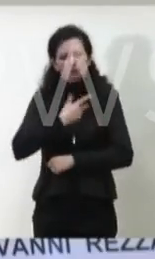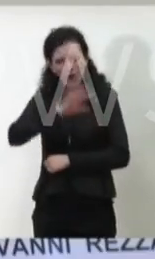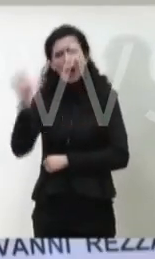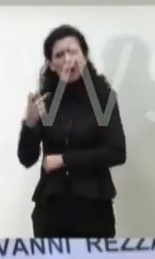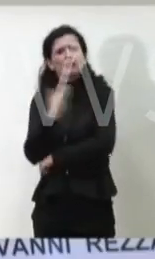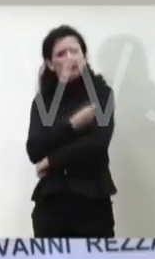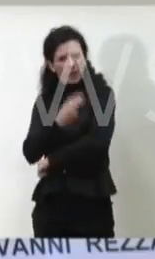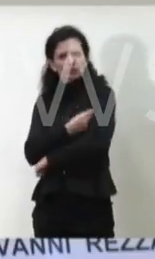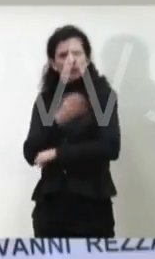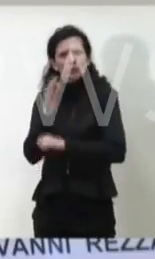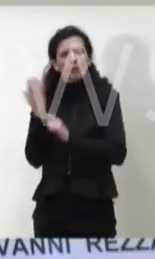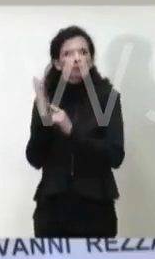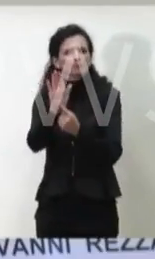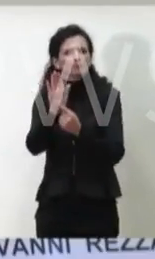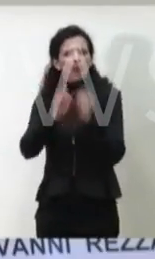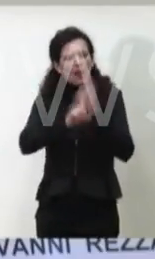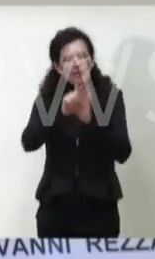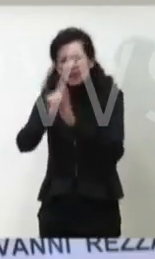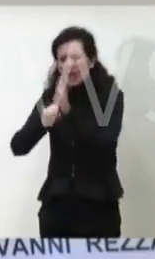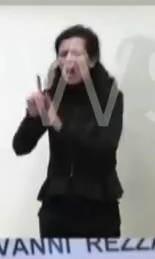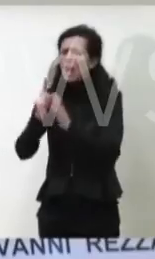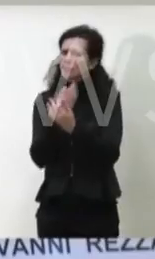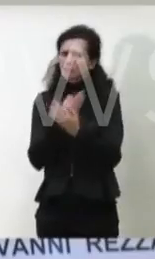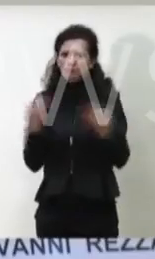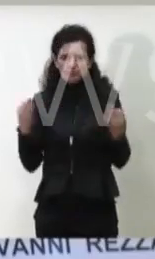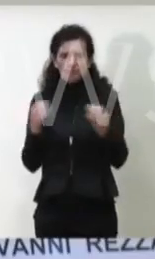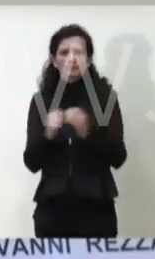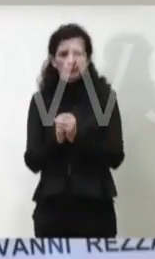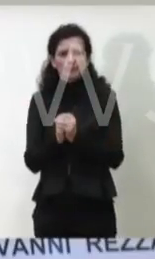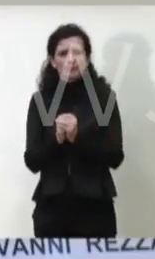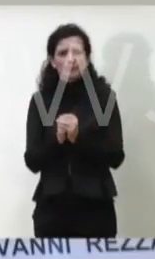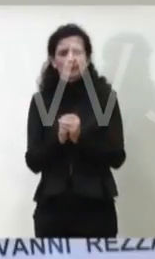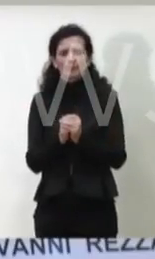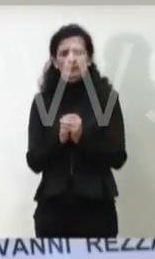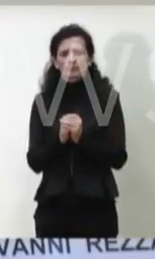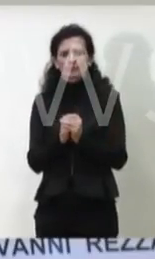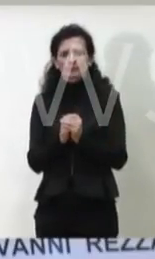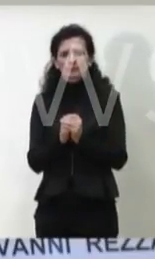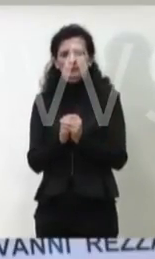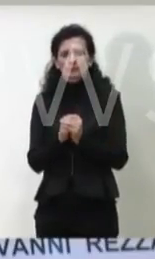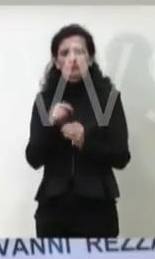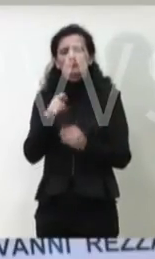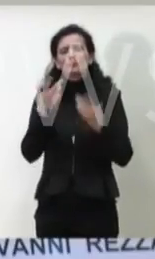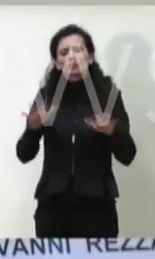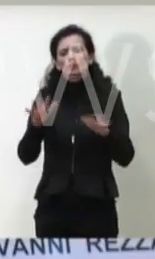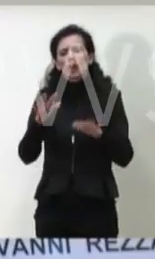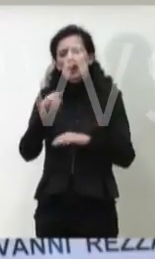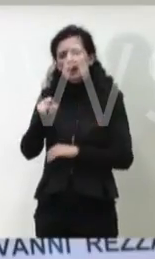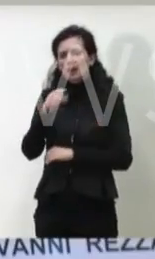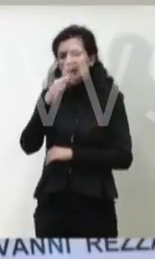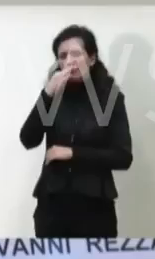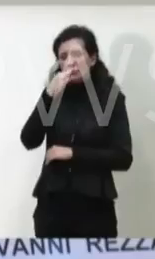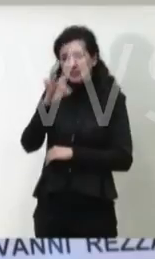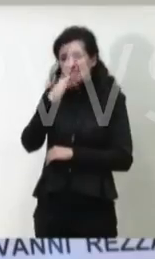perlomeno per quanto è stato riferito fino ad ora, da interim analisi, dalle dichiarazioni delle